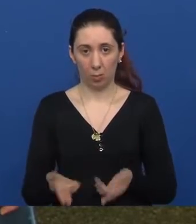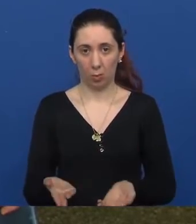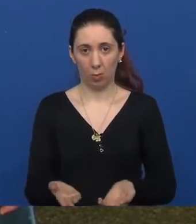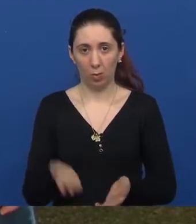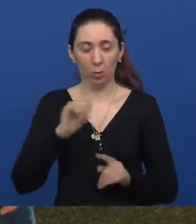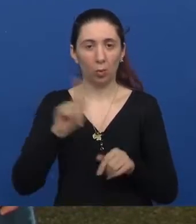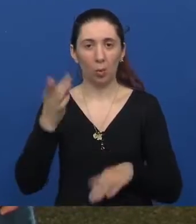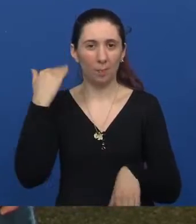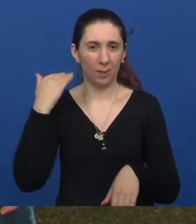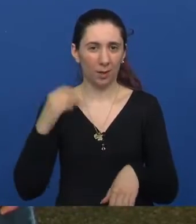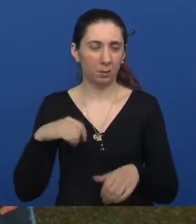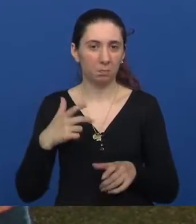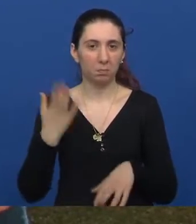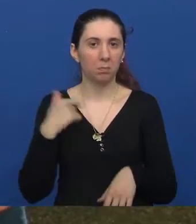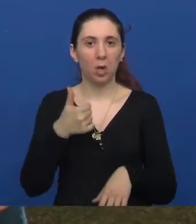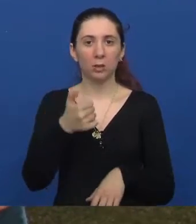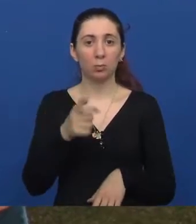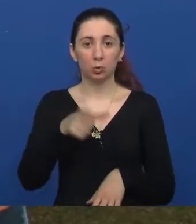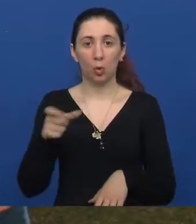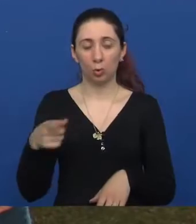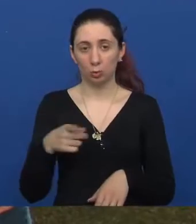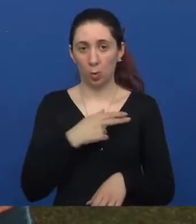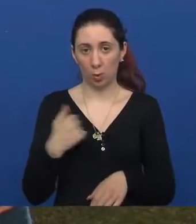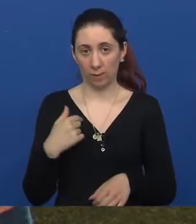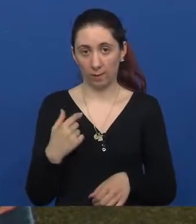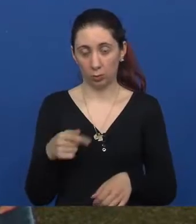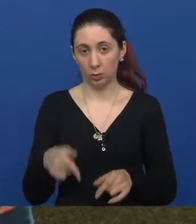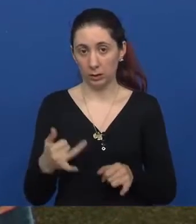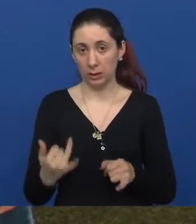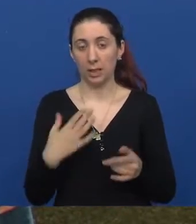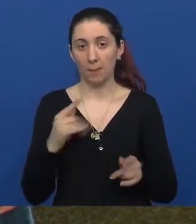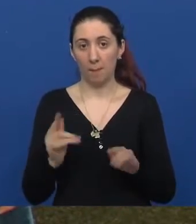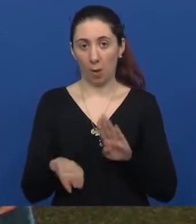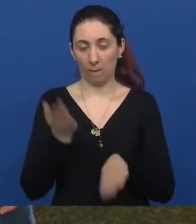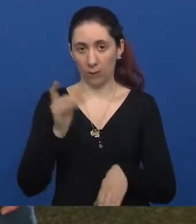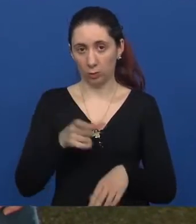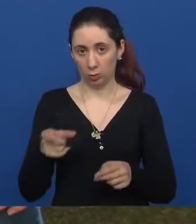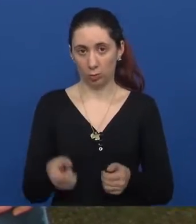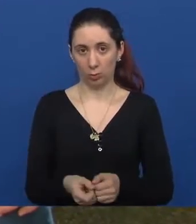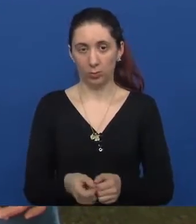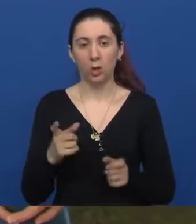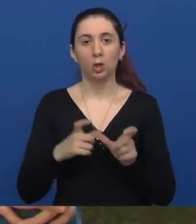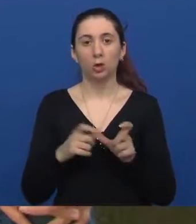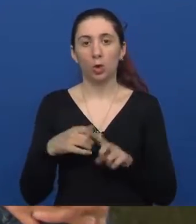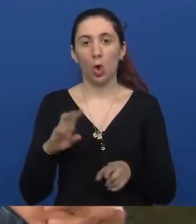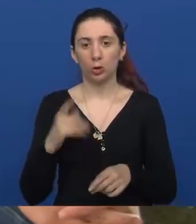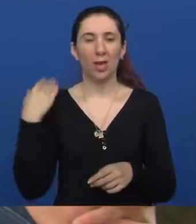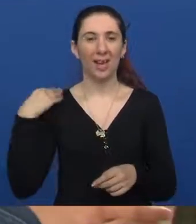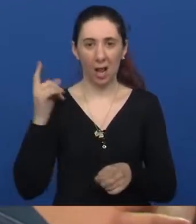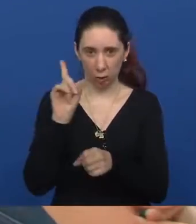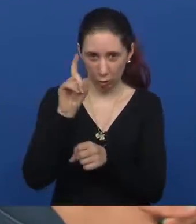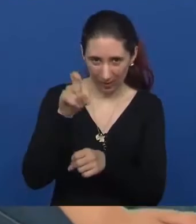Do prije par godina nas je bilo samo 100 u Hrvatskoj, sad nas je nešto malo više. Znači, skolioza i iskrivljenje